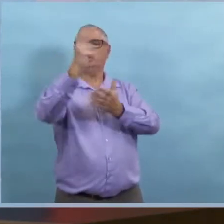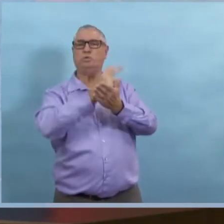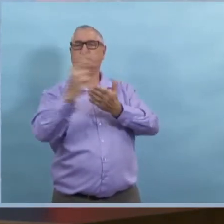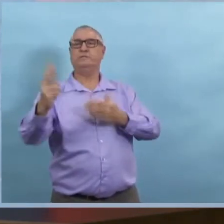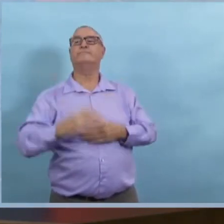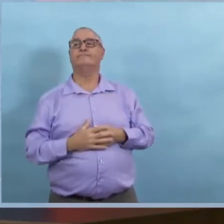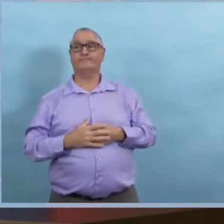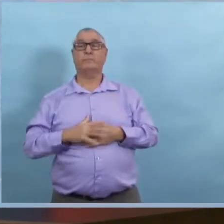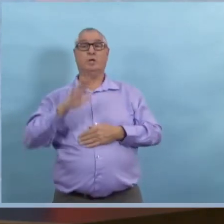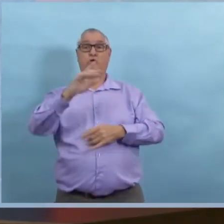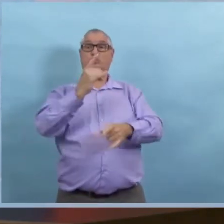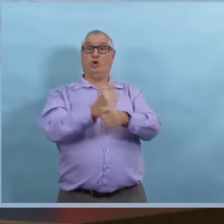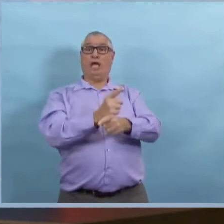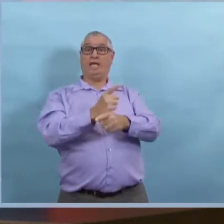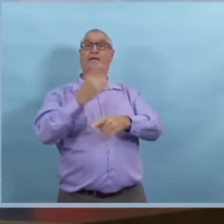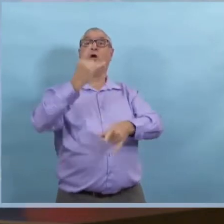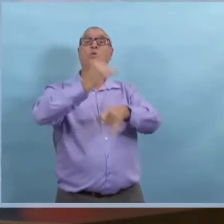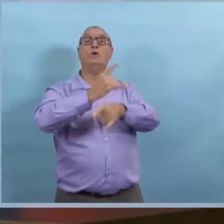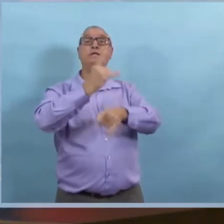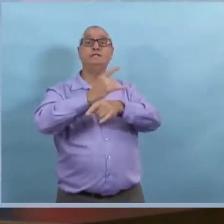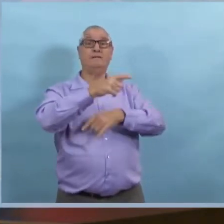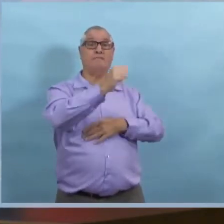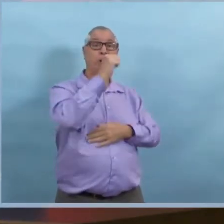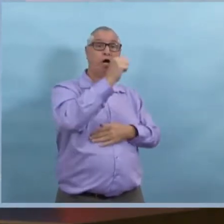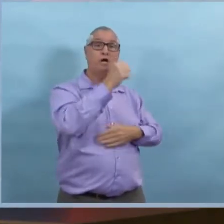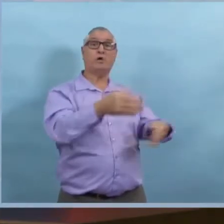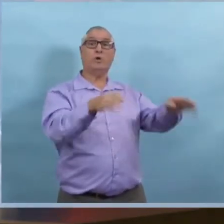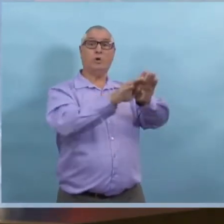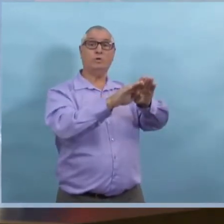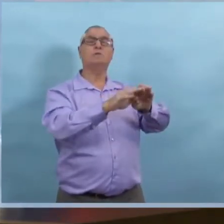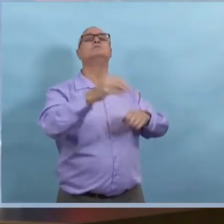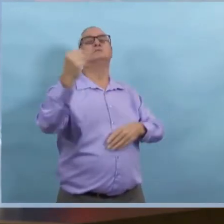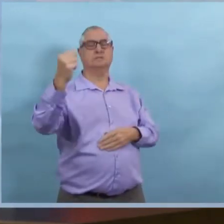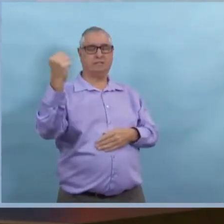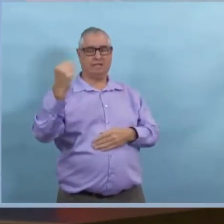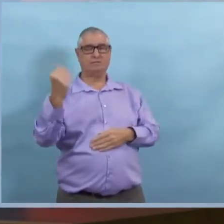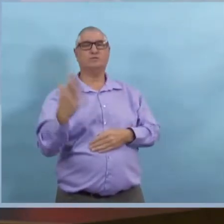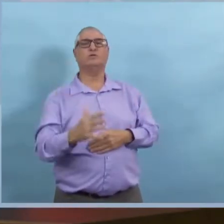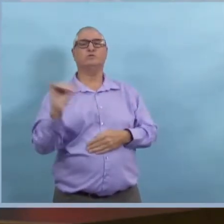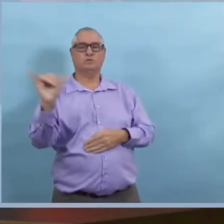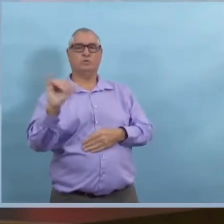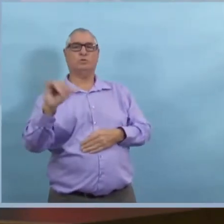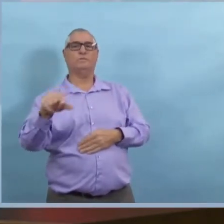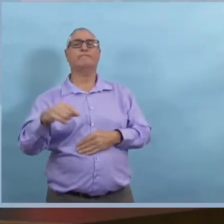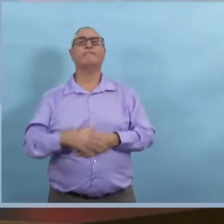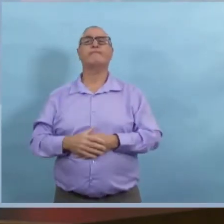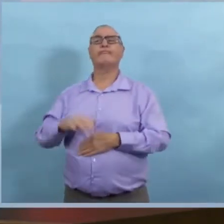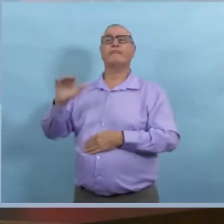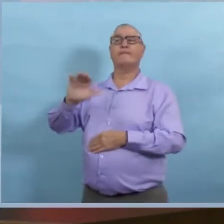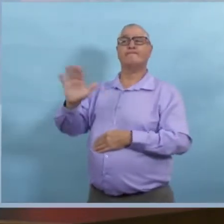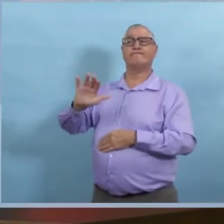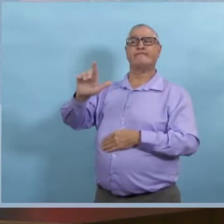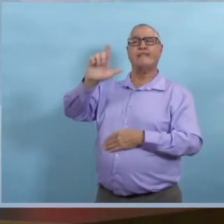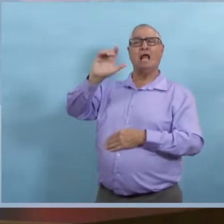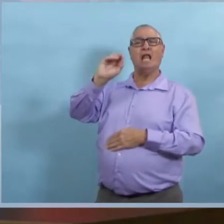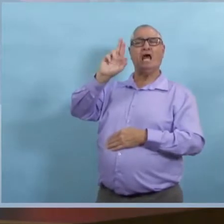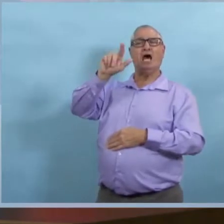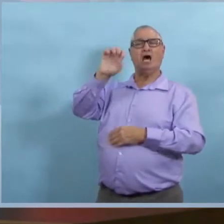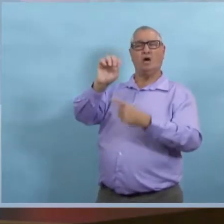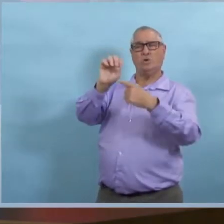Mais fermer ces salons de boissons, là aussi, c'était quelque chose qui nous a mené à dire, il faut fermer les casinos.